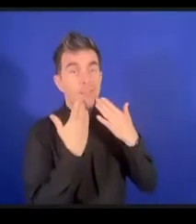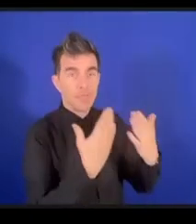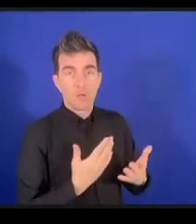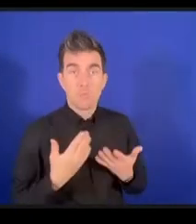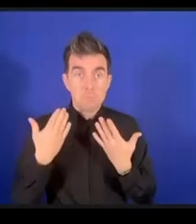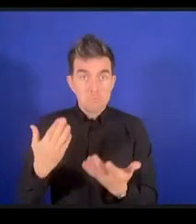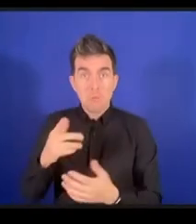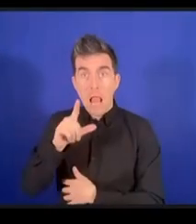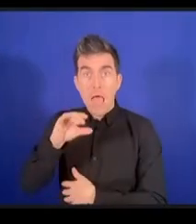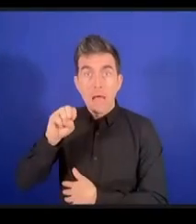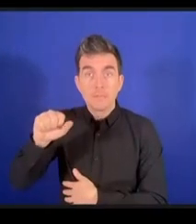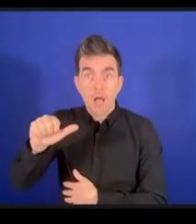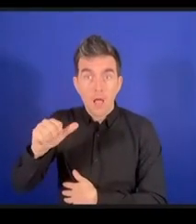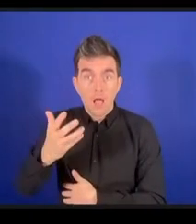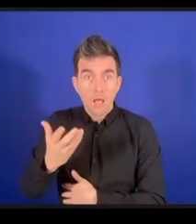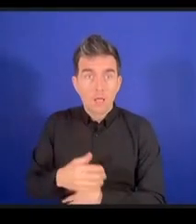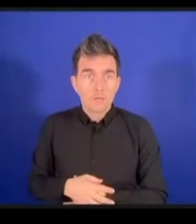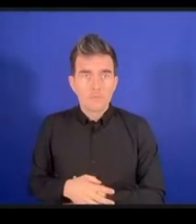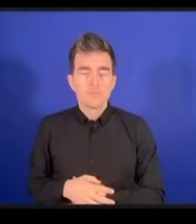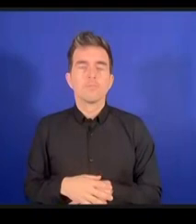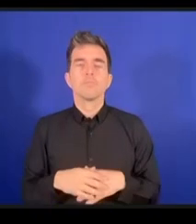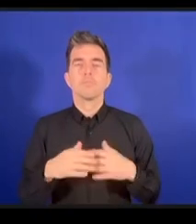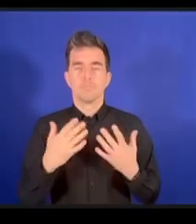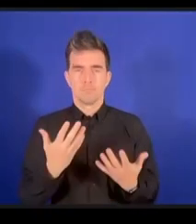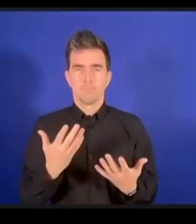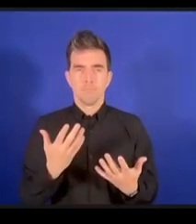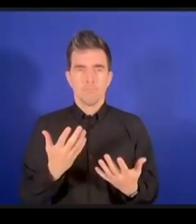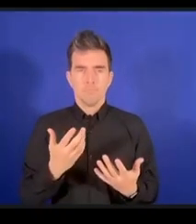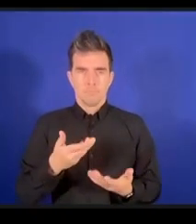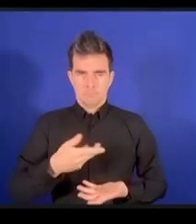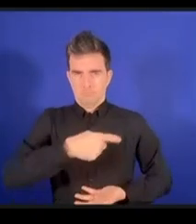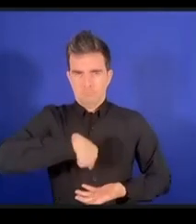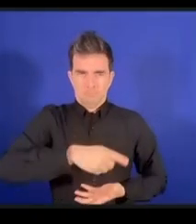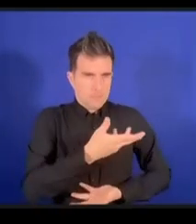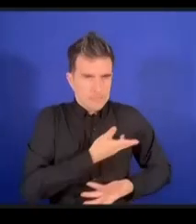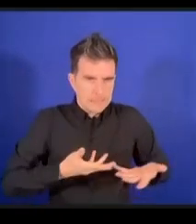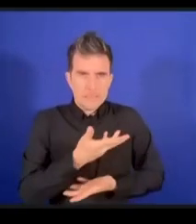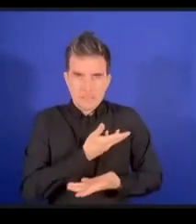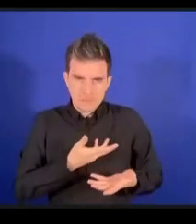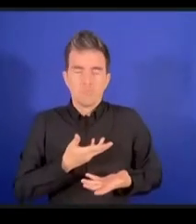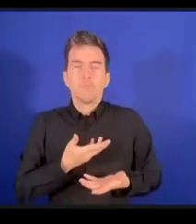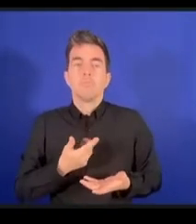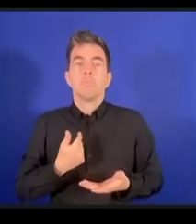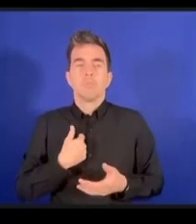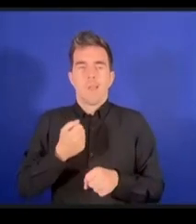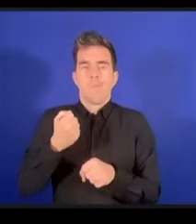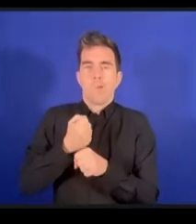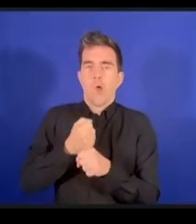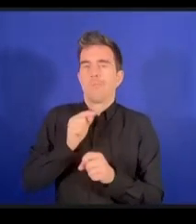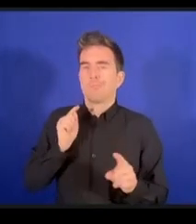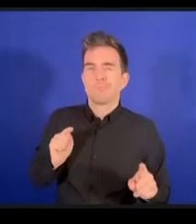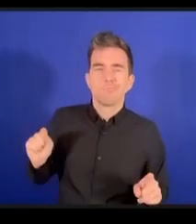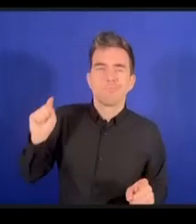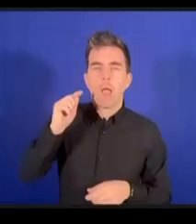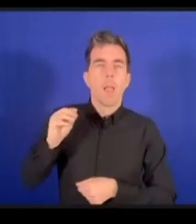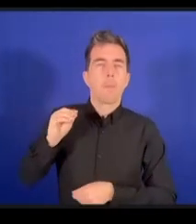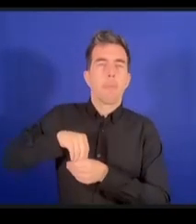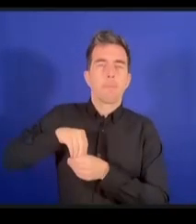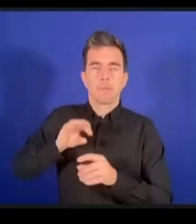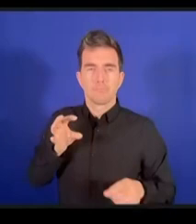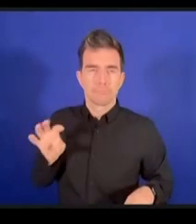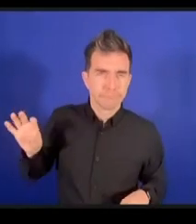coalition dynamique nous travaillons avec les pouvoirs publics et d'autres parties prenantes pour mettre en place des politiques